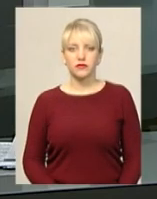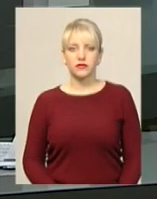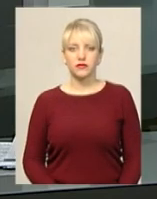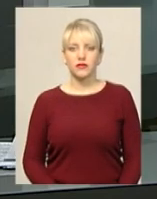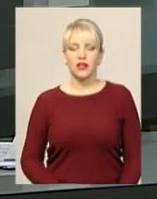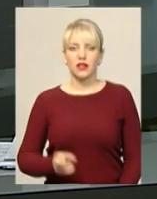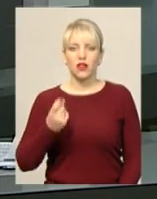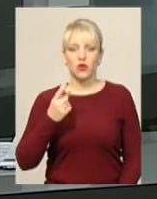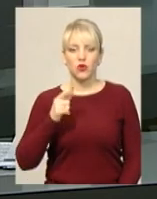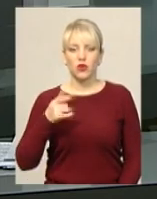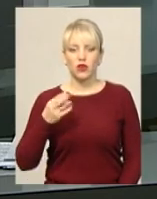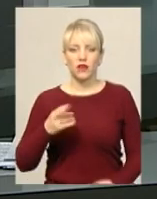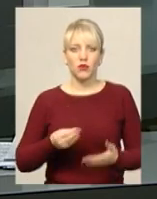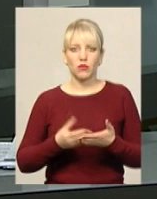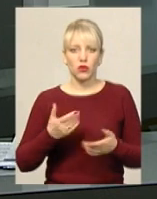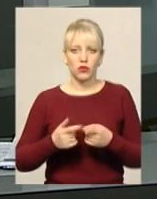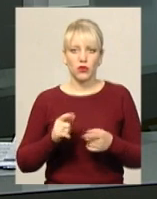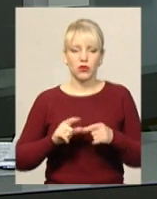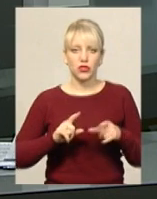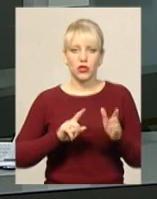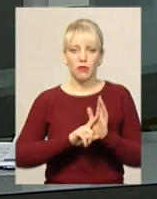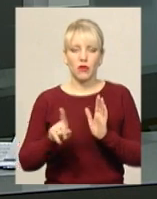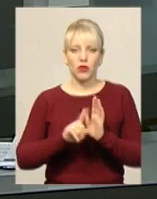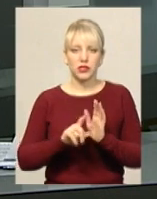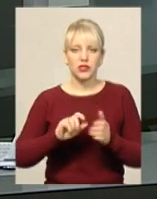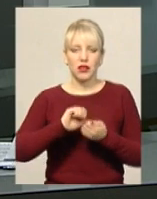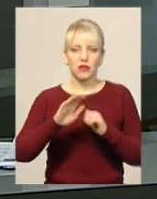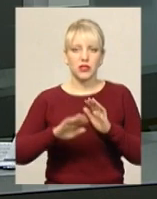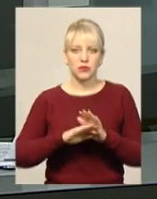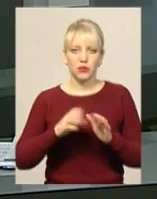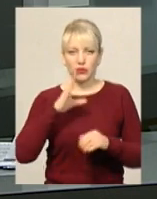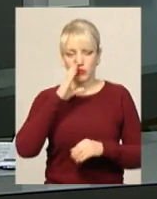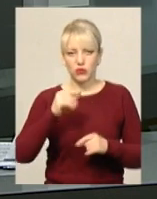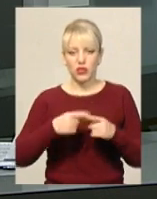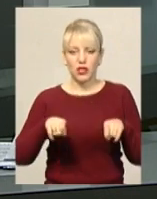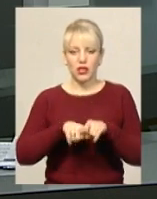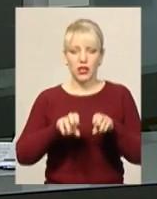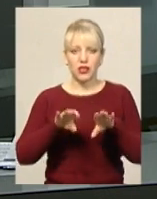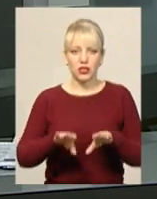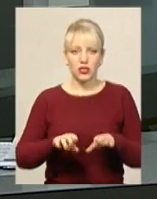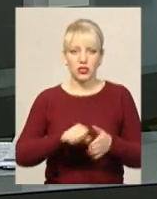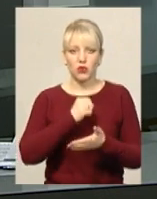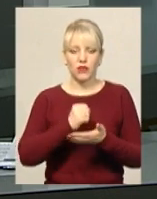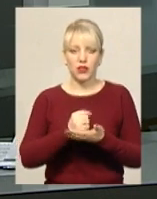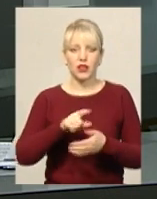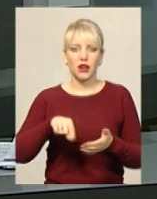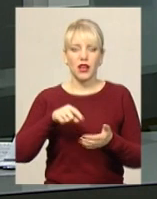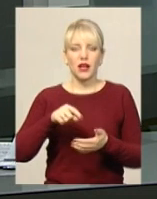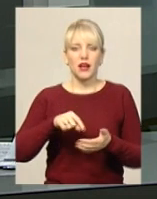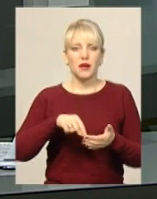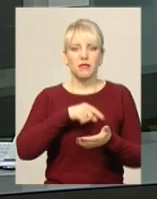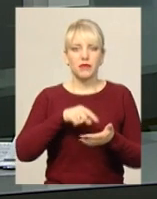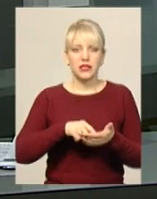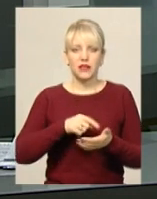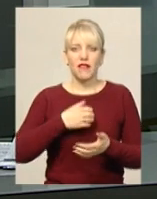На 1 гривню подорожчає проїзд у маршрутках Кам'янця-Подільського. Таке рішення сьогодні ухвалили на засіданні міськвиконкому. З 1 квітня